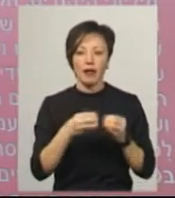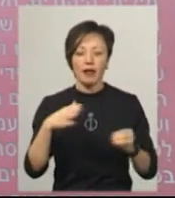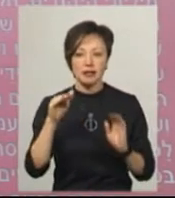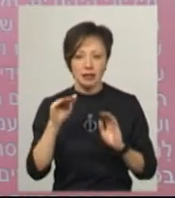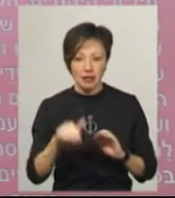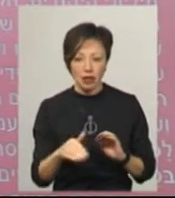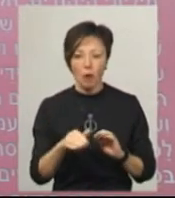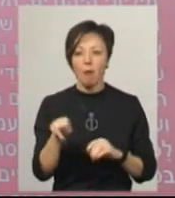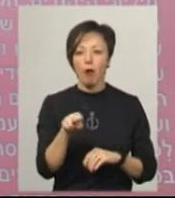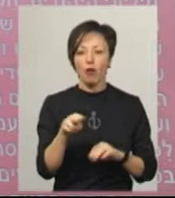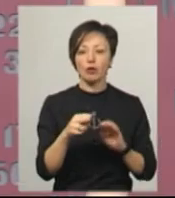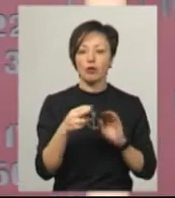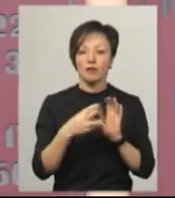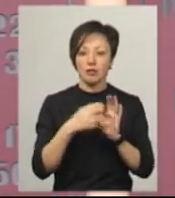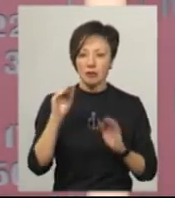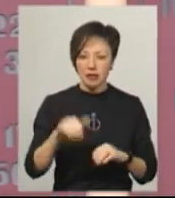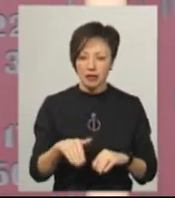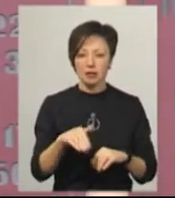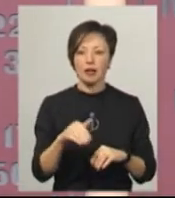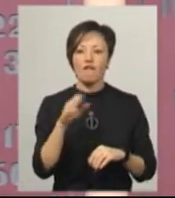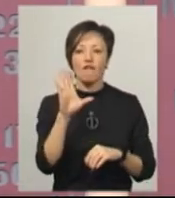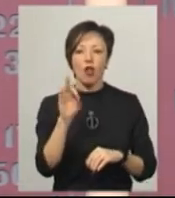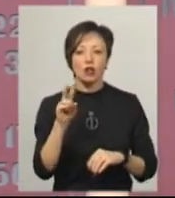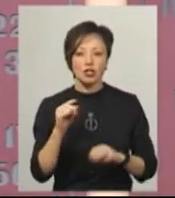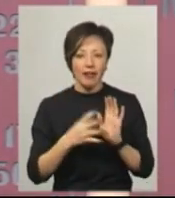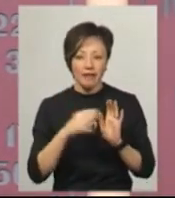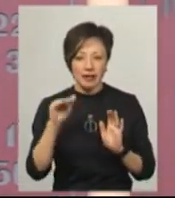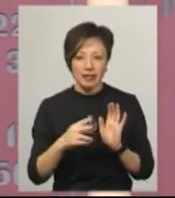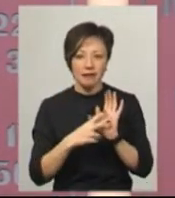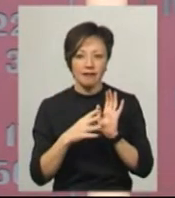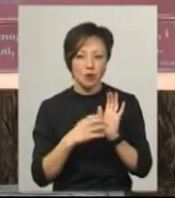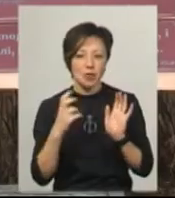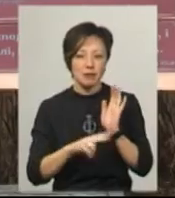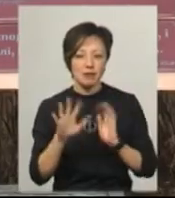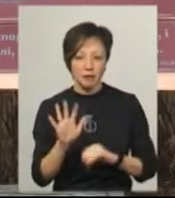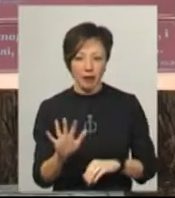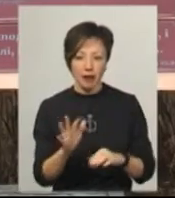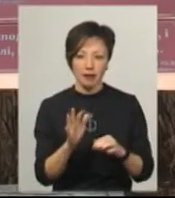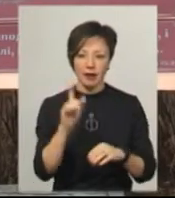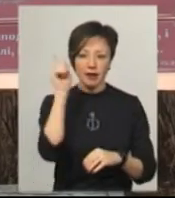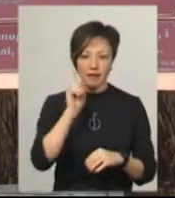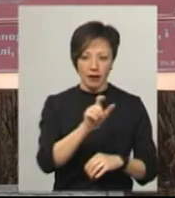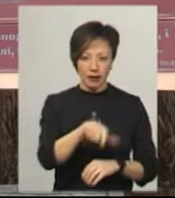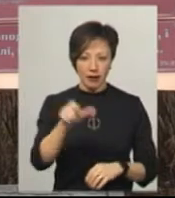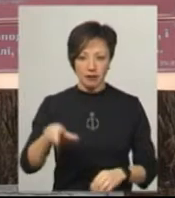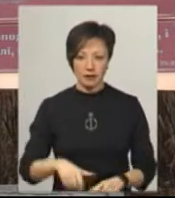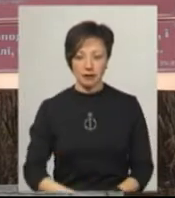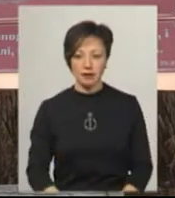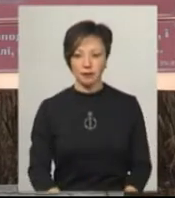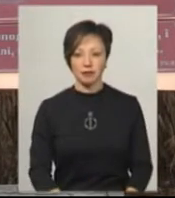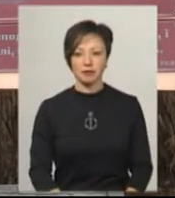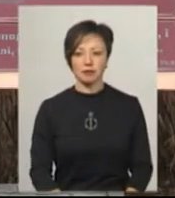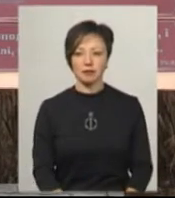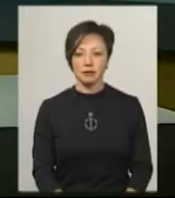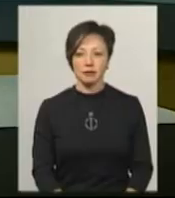8 тисяч, Старокостянтинова – 6 тисяч 500, Волочейська – 9 тисяч 975. Анастасія Збродва, Дем'ян Цегольник, новини на Суспільному,